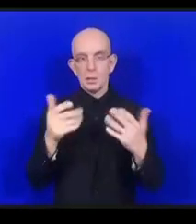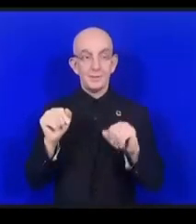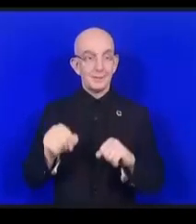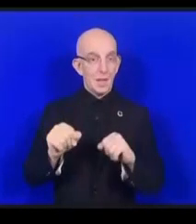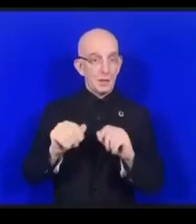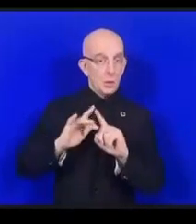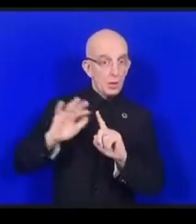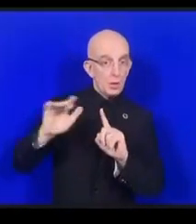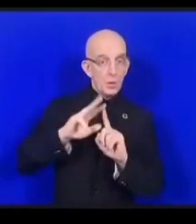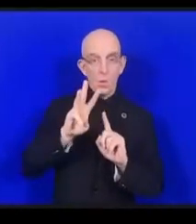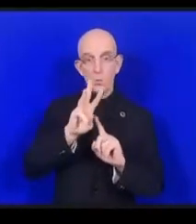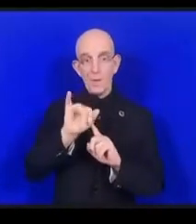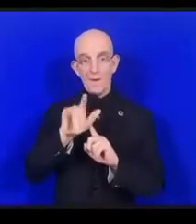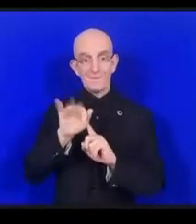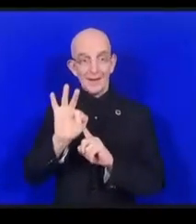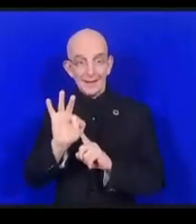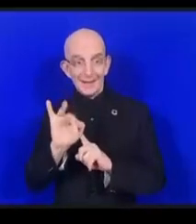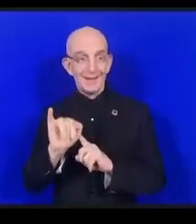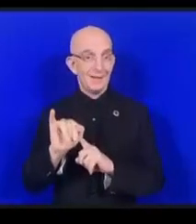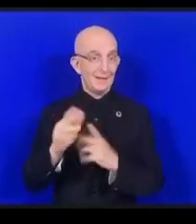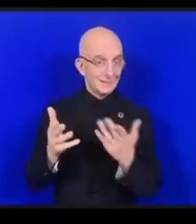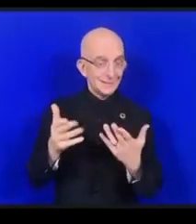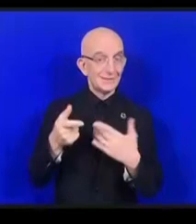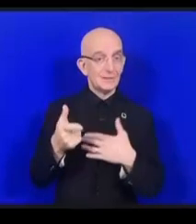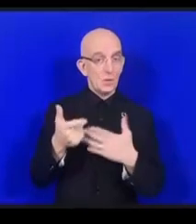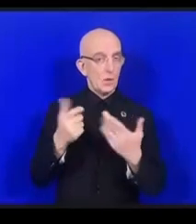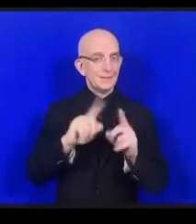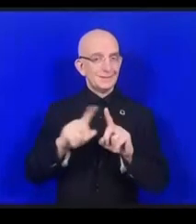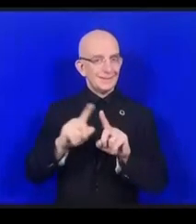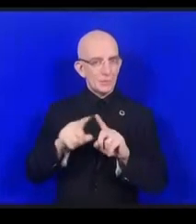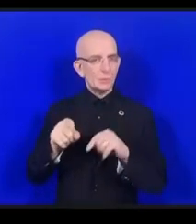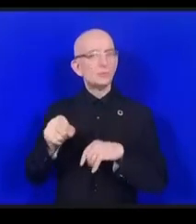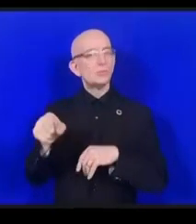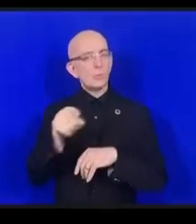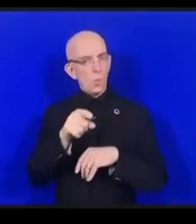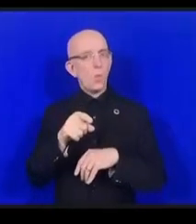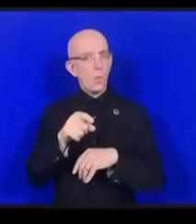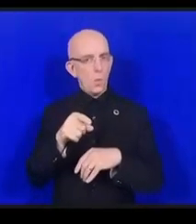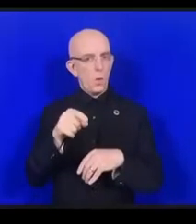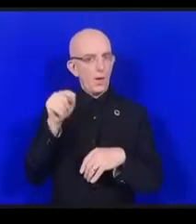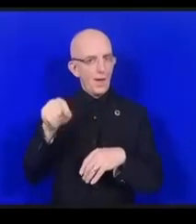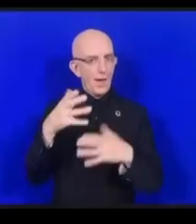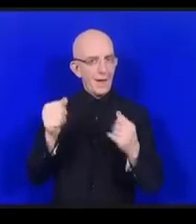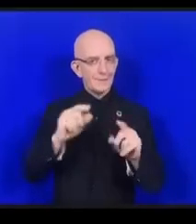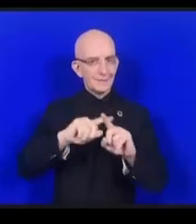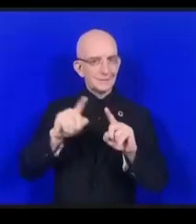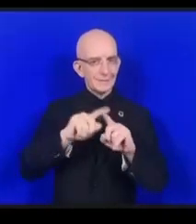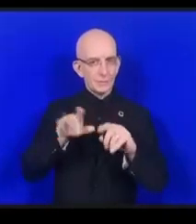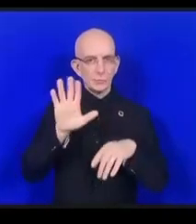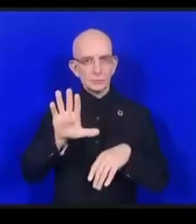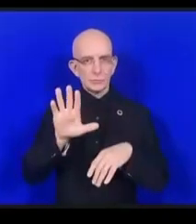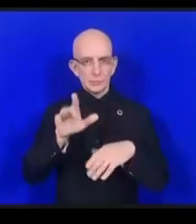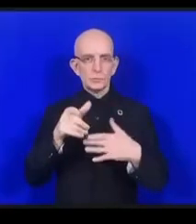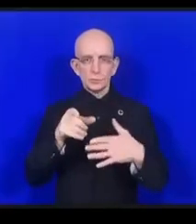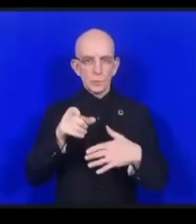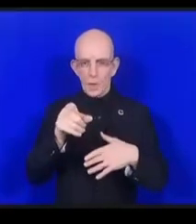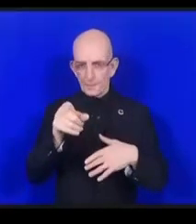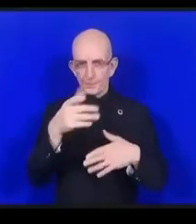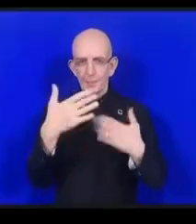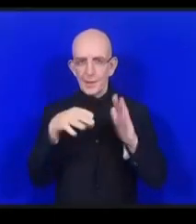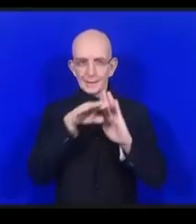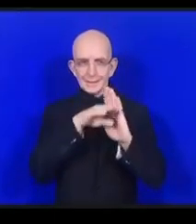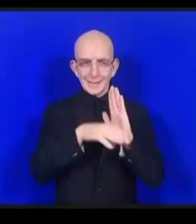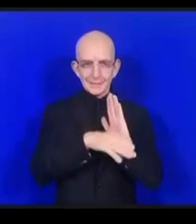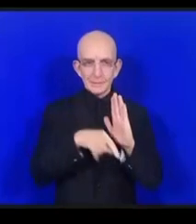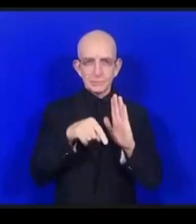normes ça devient une architecture très complexe ça c'est le premier point et puis les attentes en matière